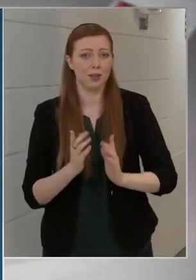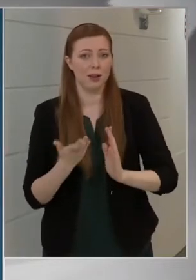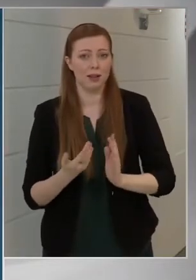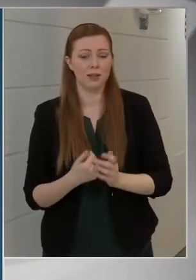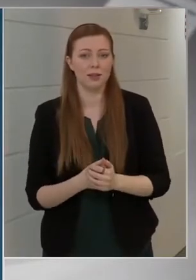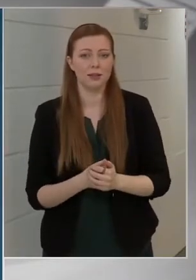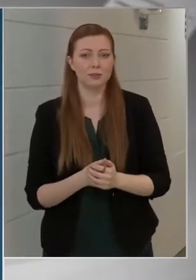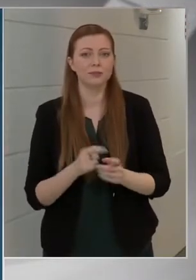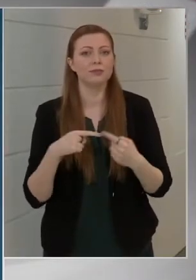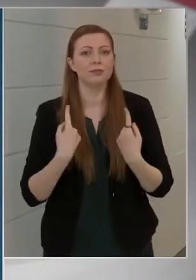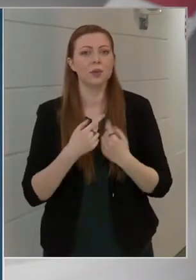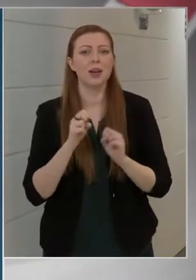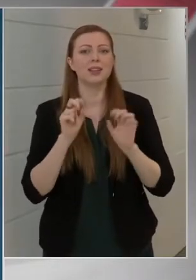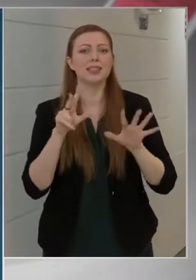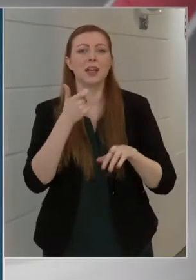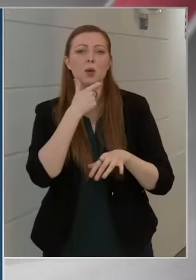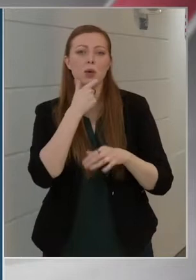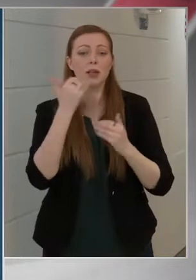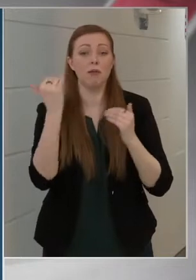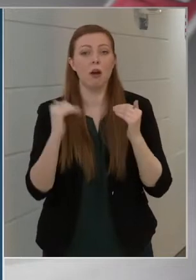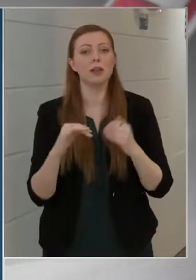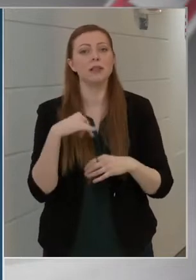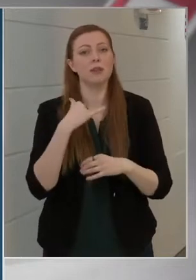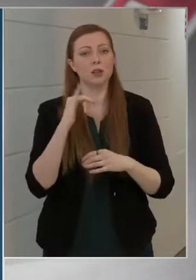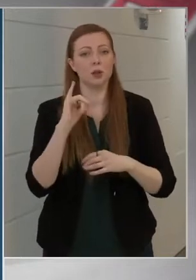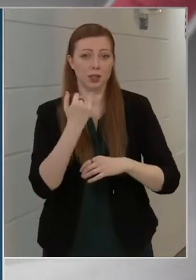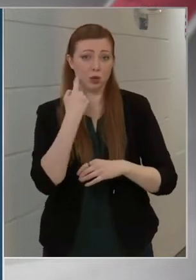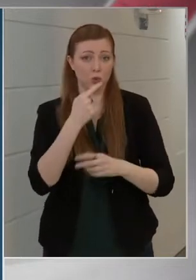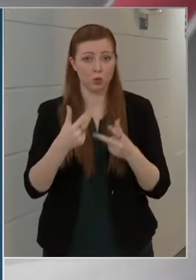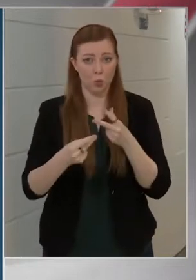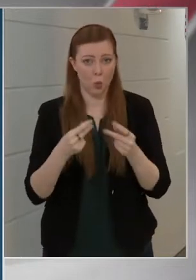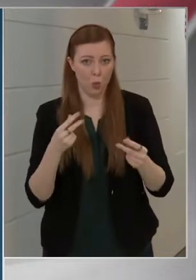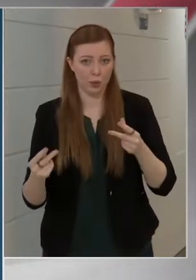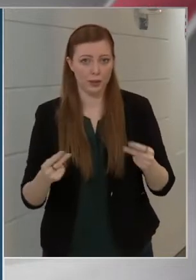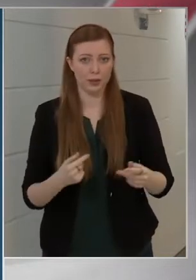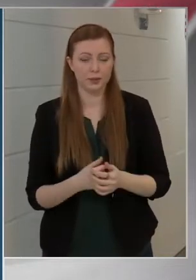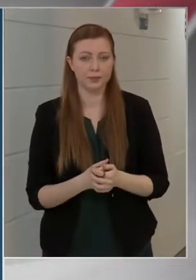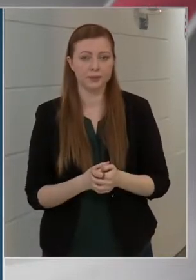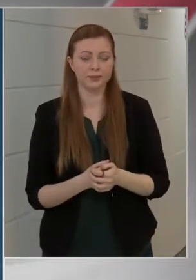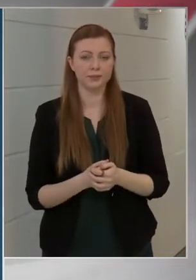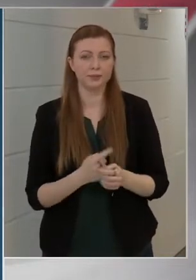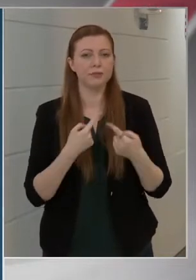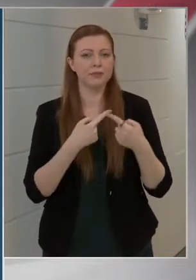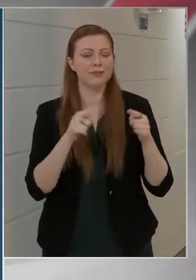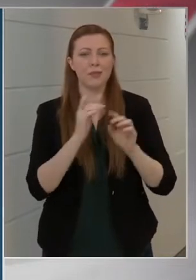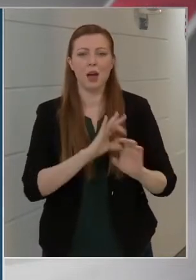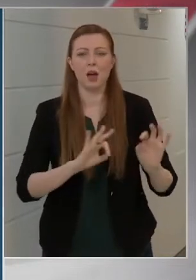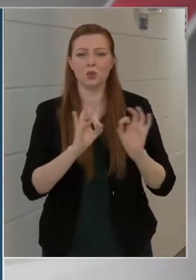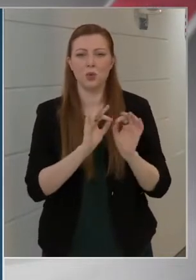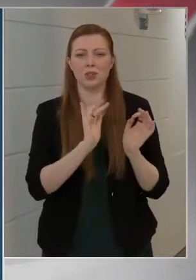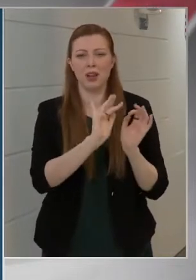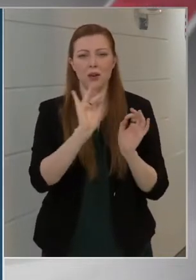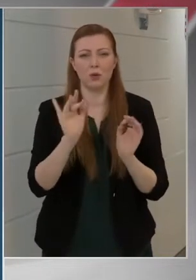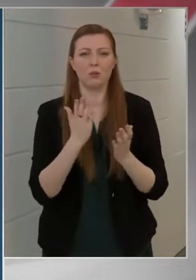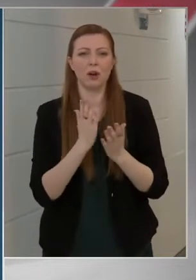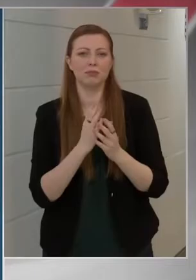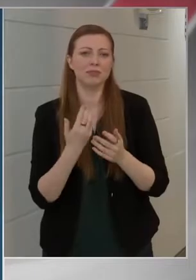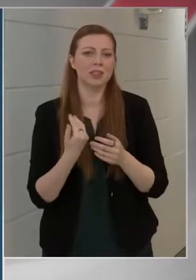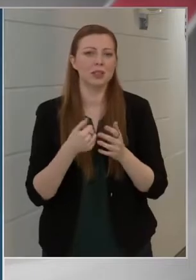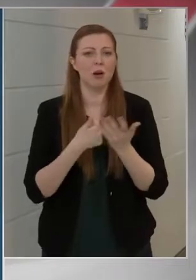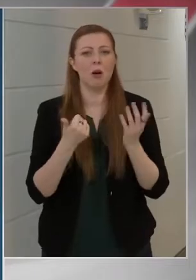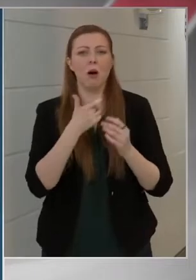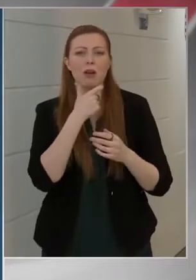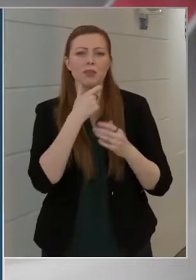hogy mi már a 18 év alatti fiataljainkat is tudjuk oltani, miközben más országokban még a 60 éven